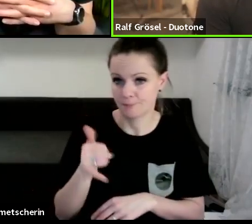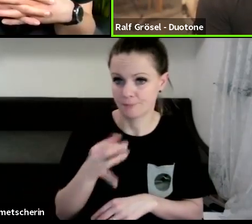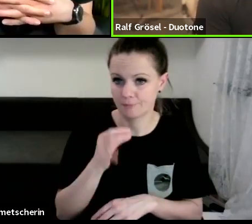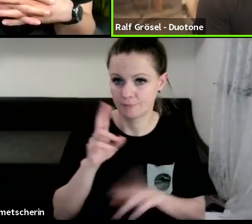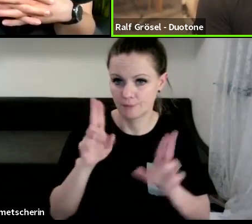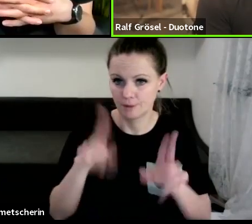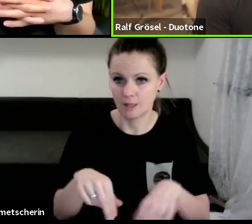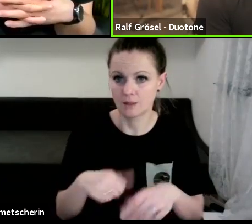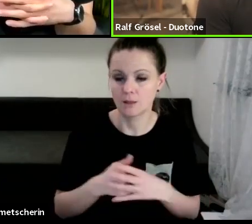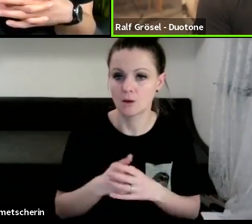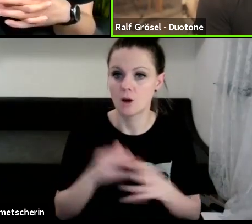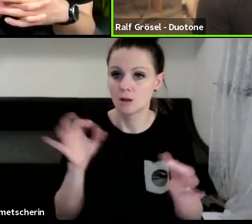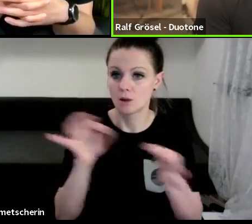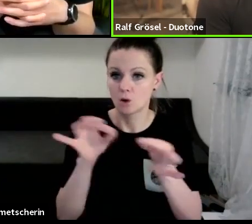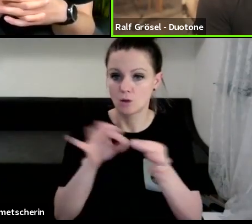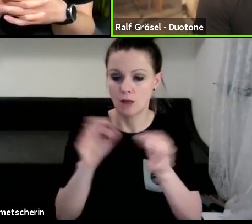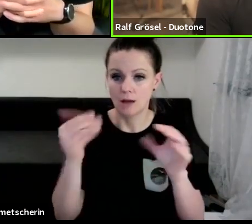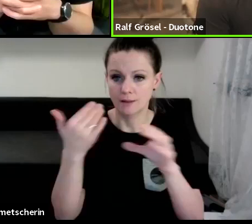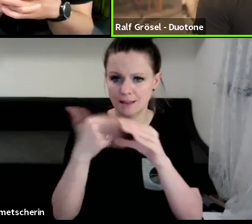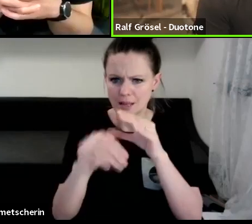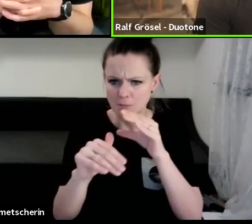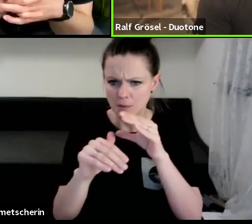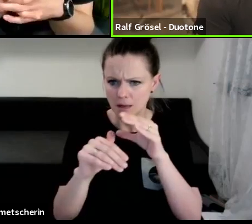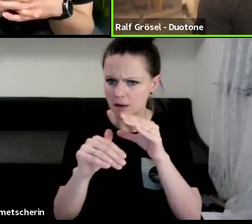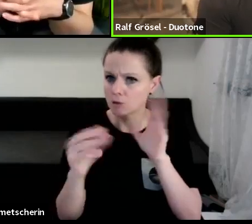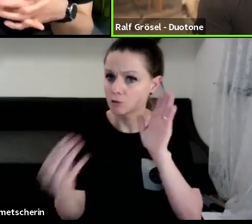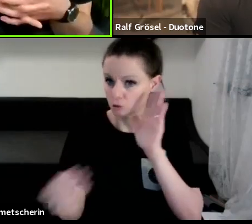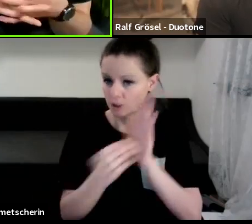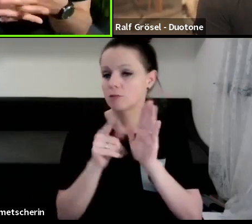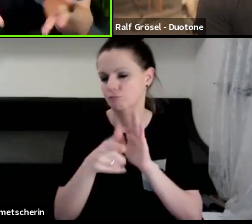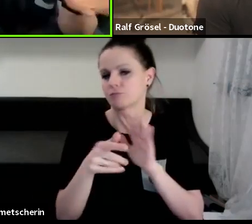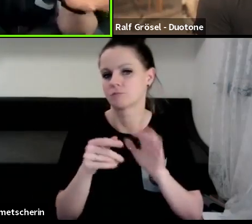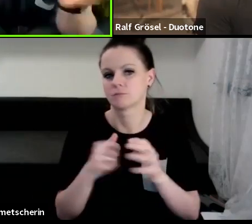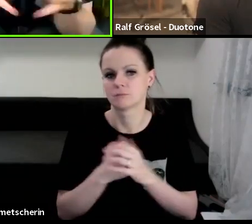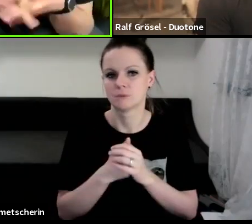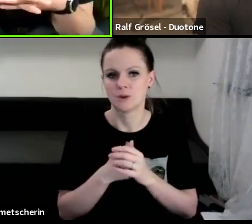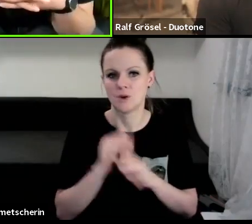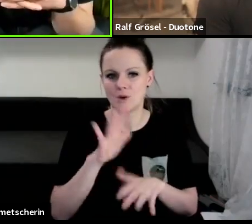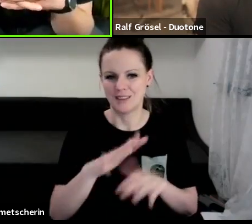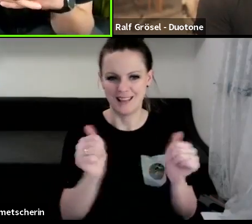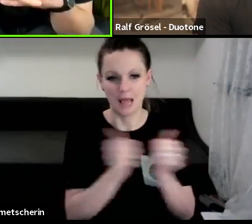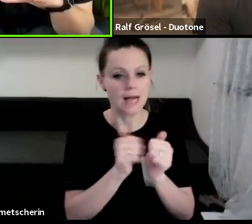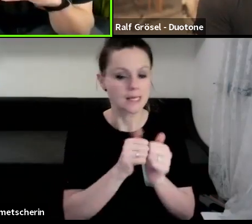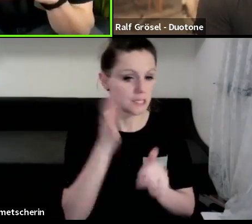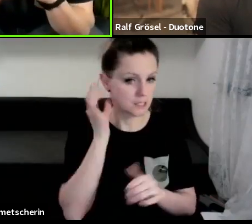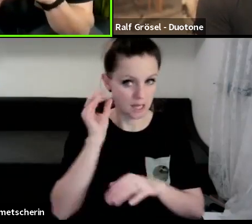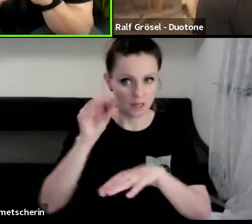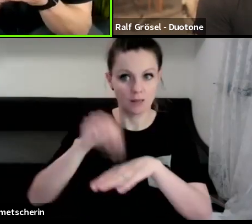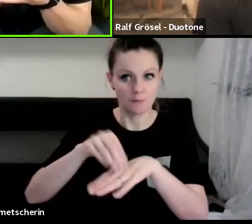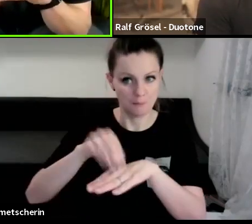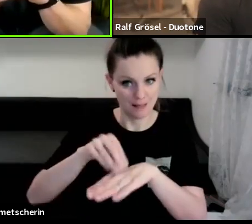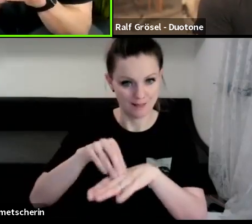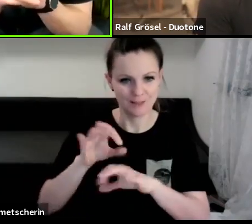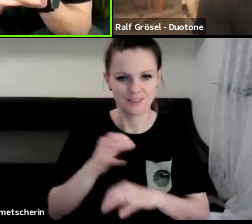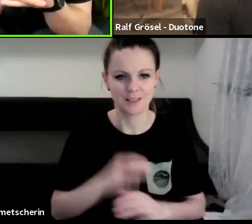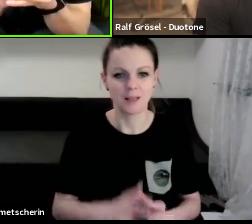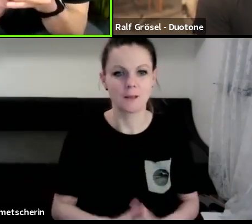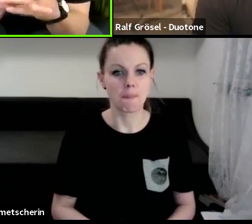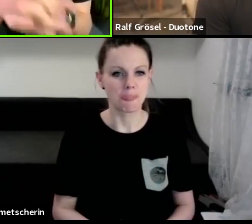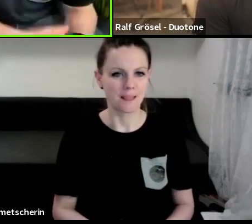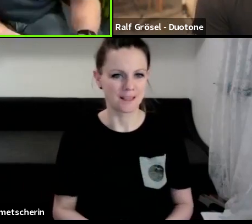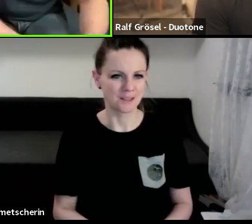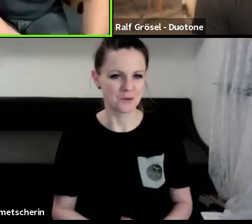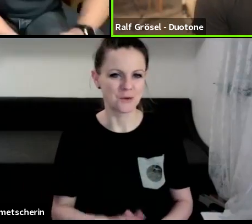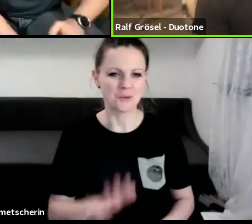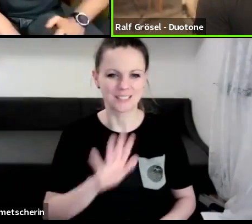müsste ein Kontakt oder eine E-Bail irgendwo mit runter sein. Und deine Assistentin meldet dich dann bei der Person. Oder der Assistent